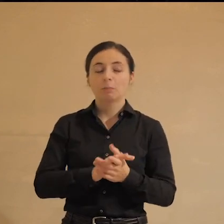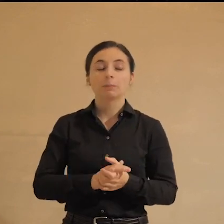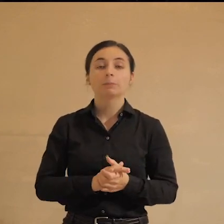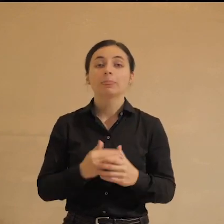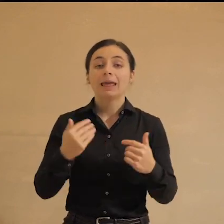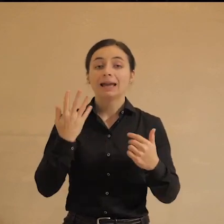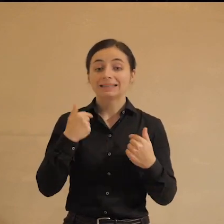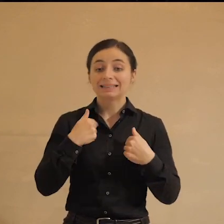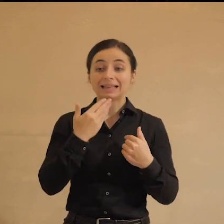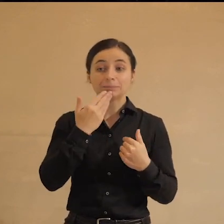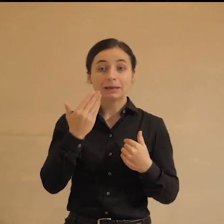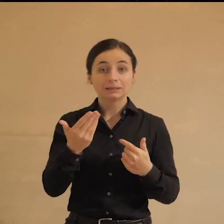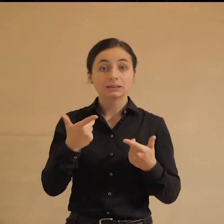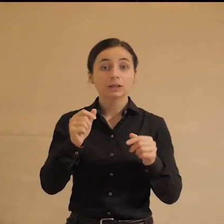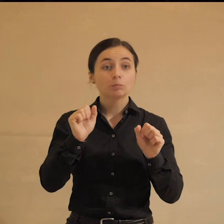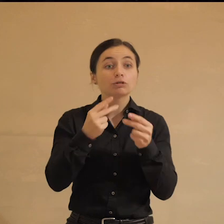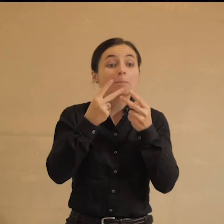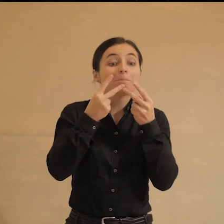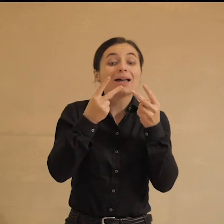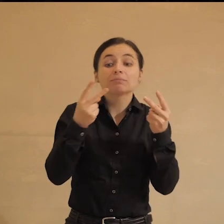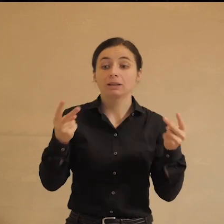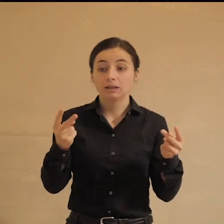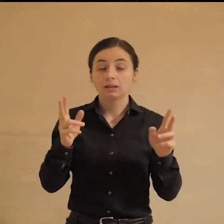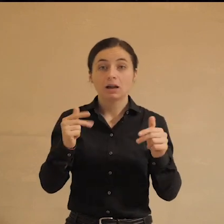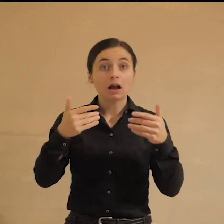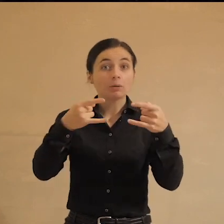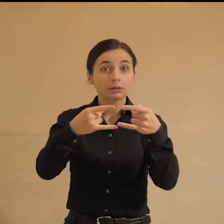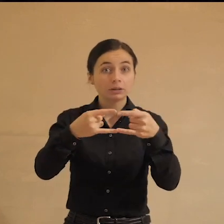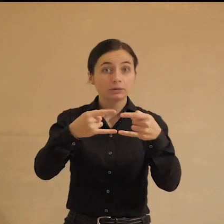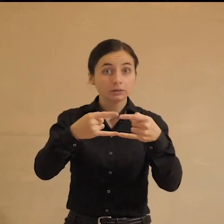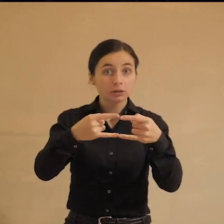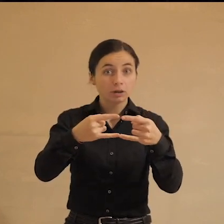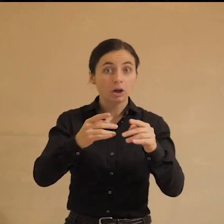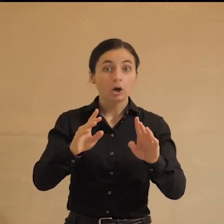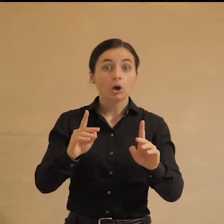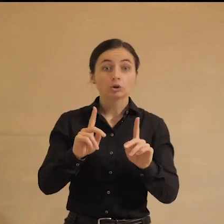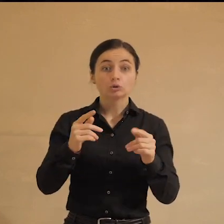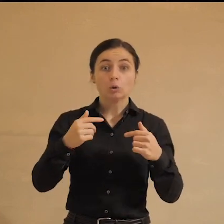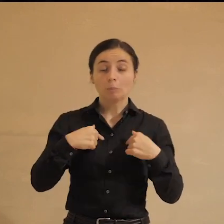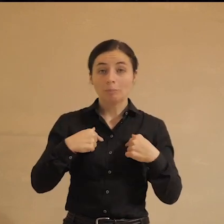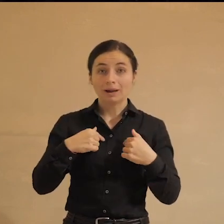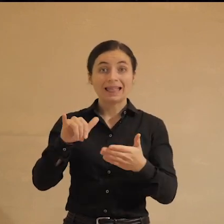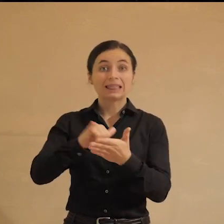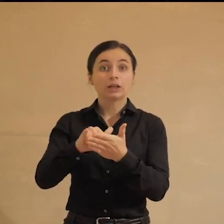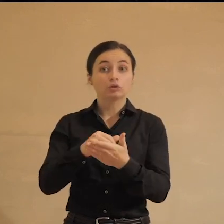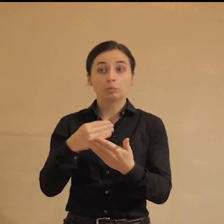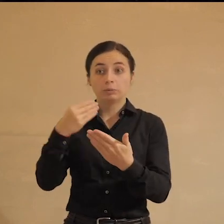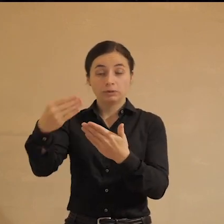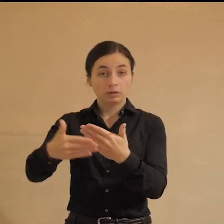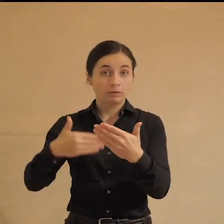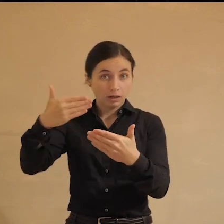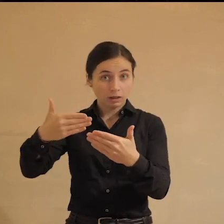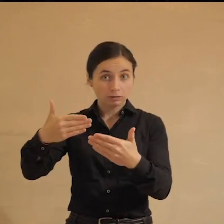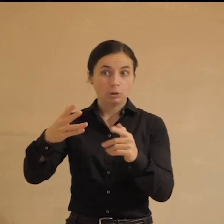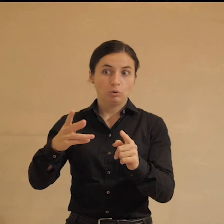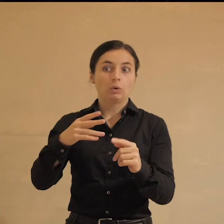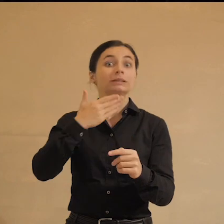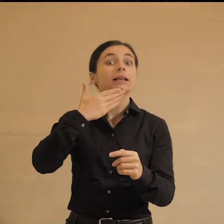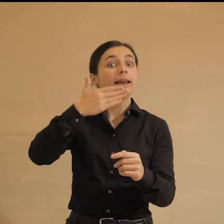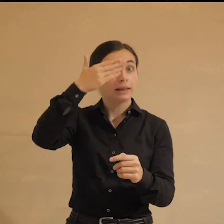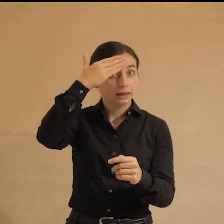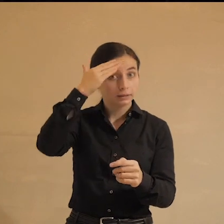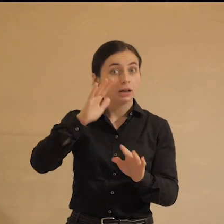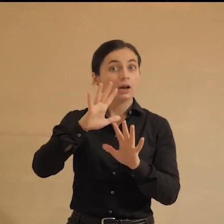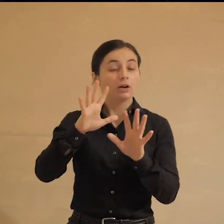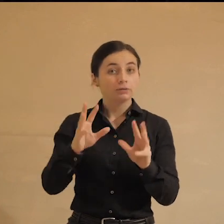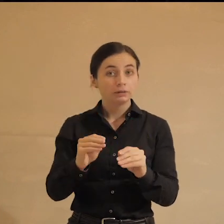когда я спросила, где можно будет посмотреть, кроме как по телевизору, мне сказали, что мы на YouTube не выкладываем, в общем, недавно с лета все